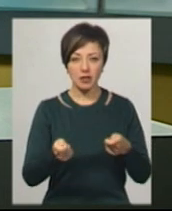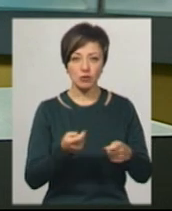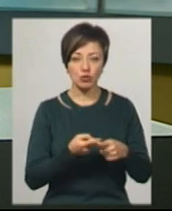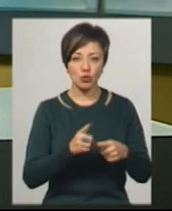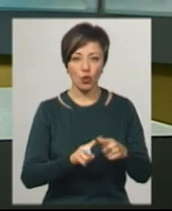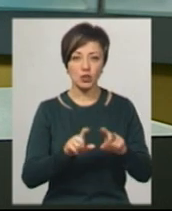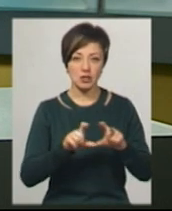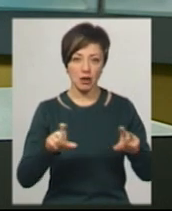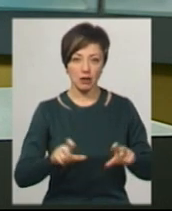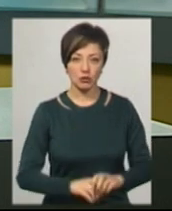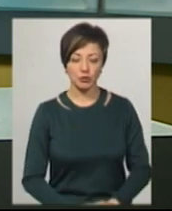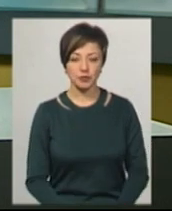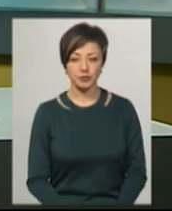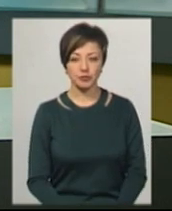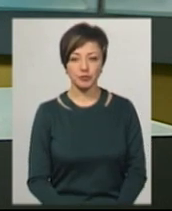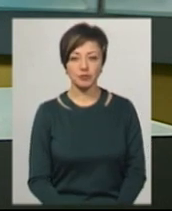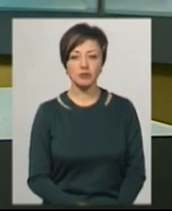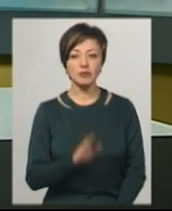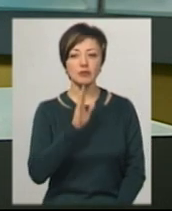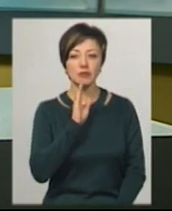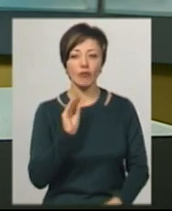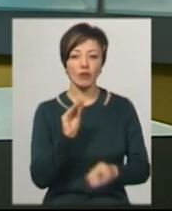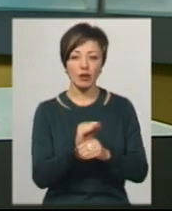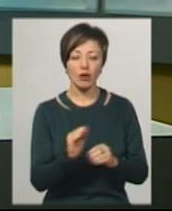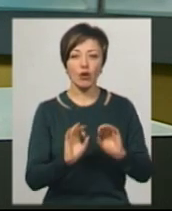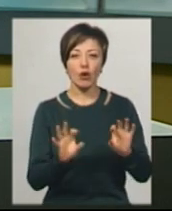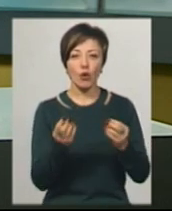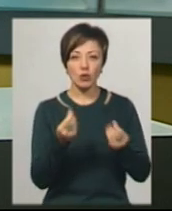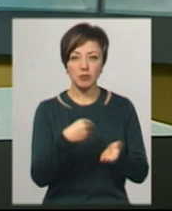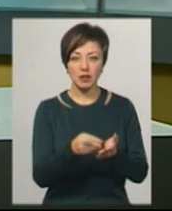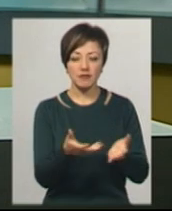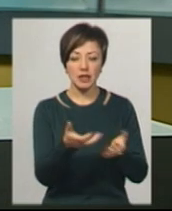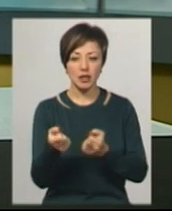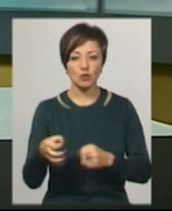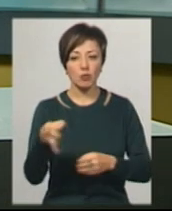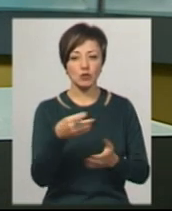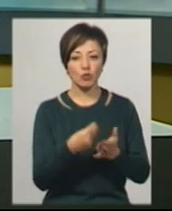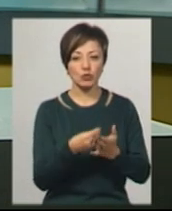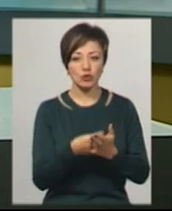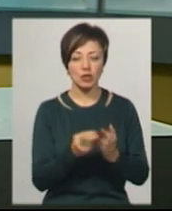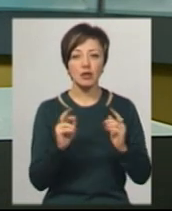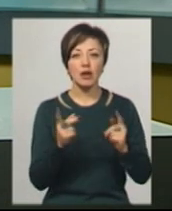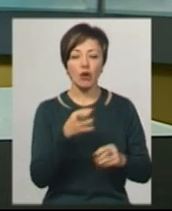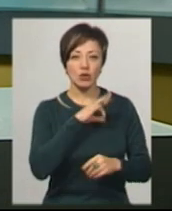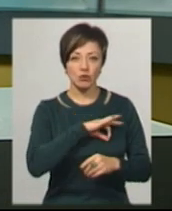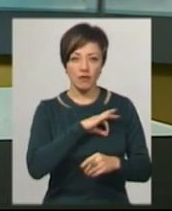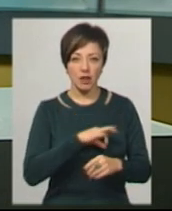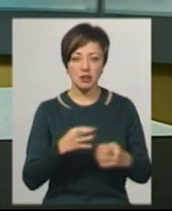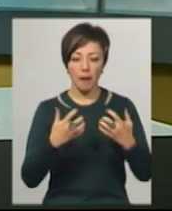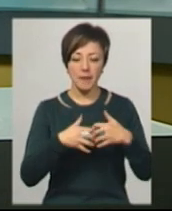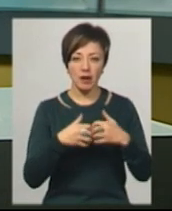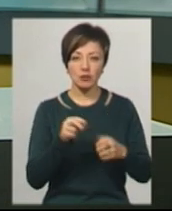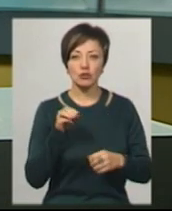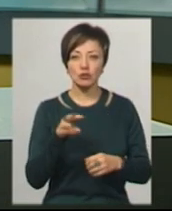медичного закладу Лариса Притуляк. Жінка додає, гроші на придбання взяли з обласного бюджету. Як користувалися апаратом та